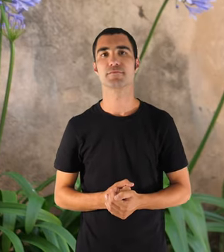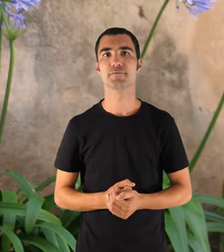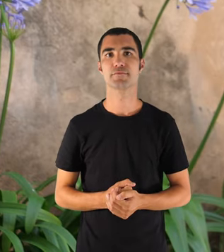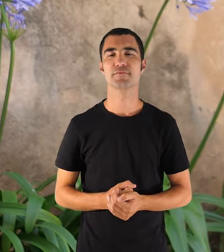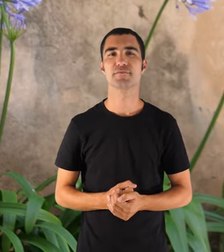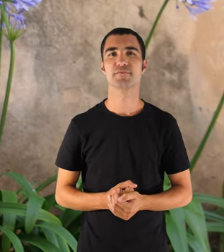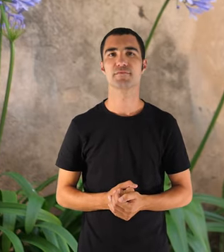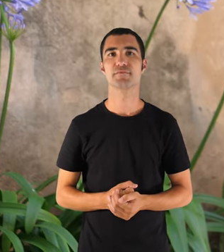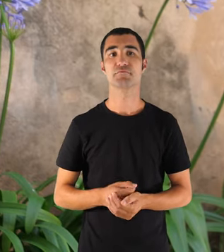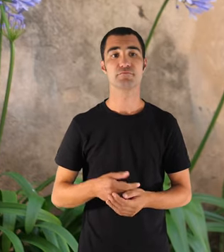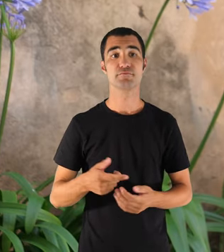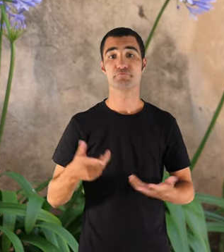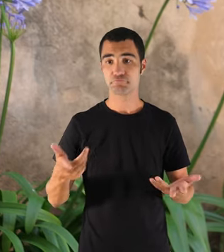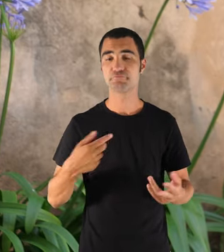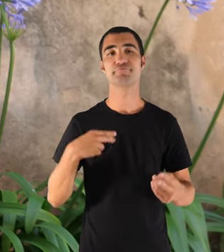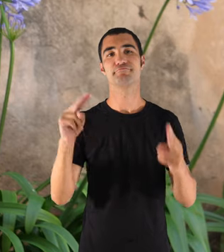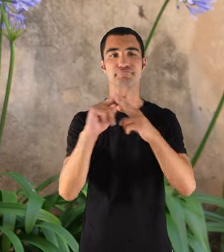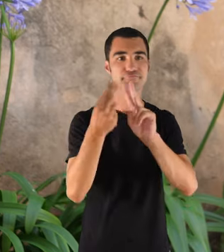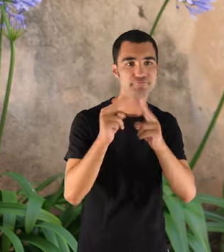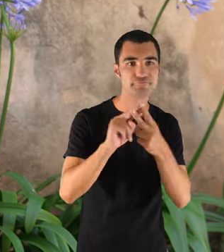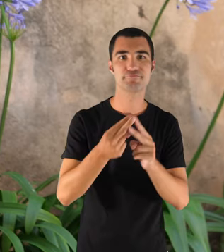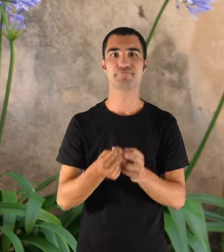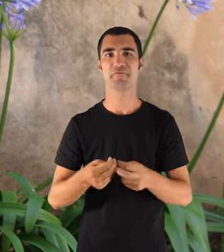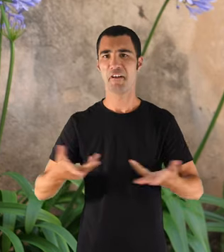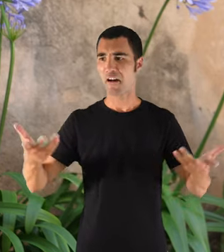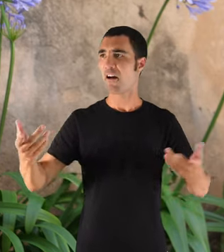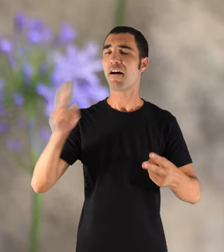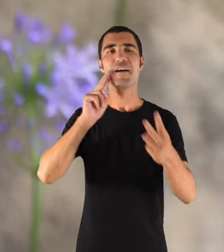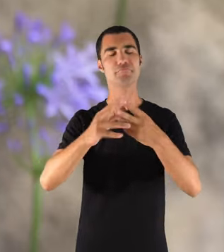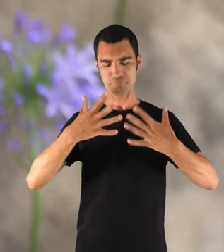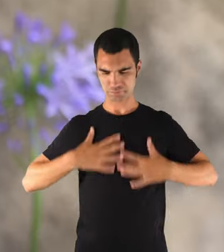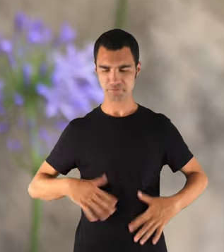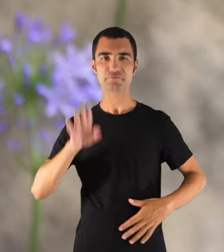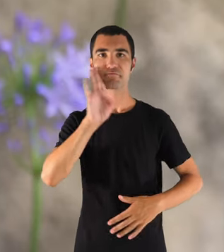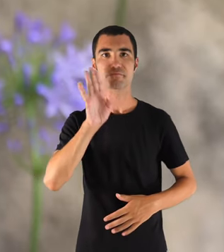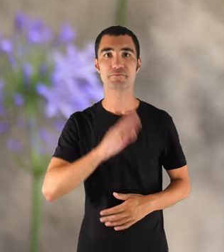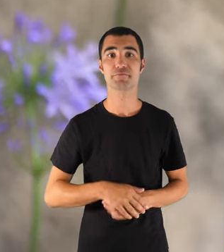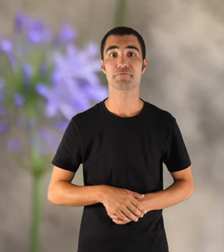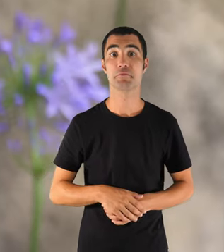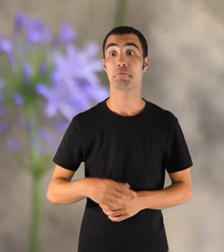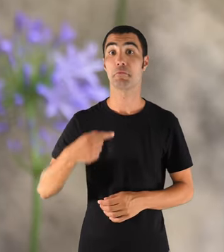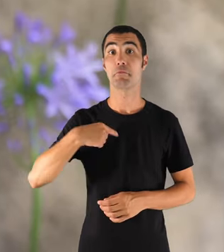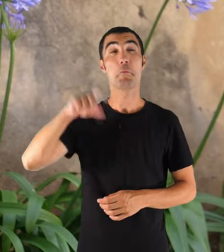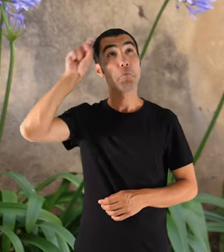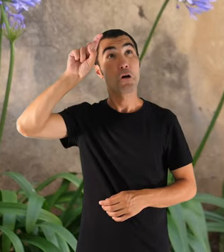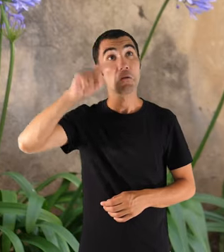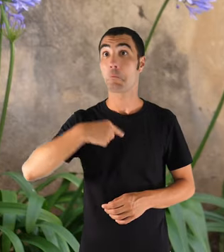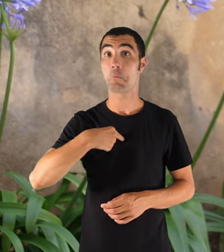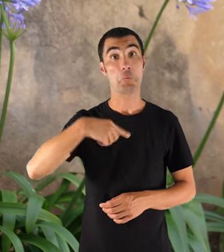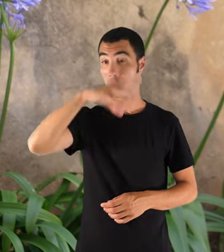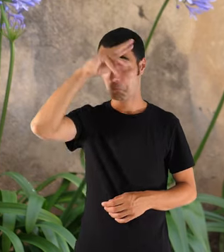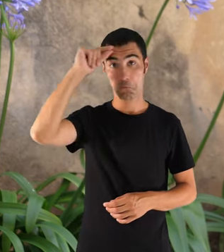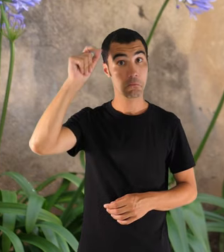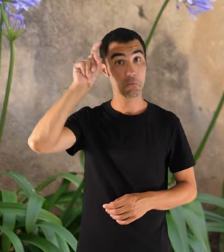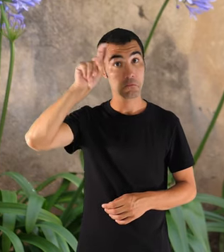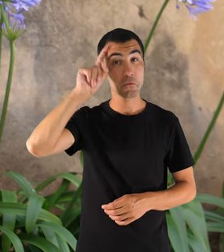i això, i el me laïa, ai, m'ha embrutat tota la roba. De cap mestre, no, jo no me'n record de cap. Per Margalida